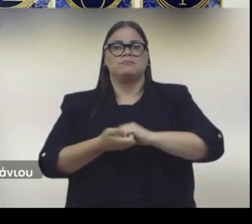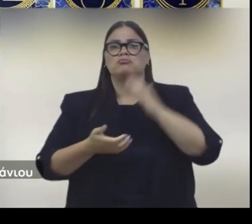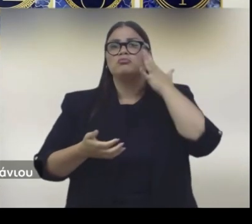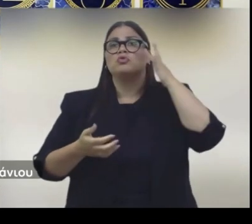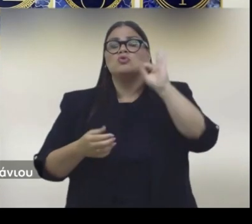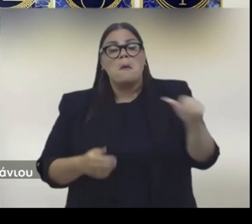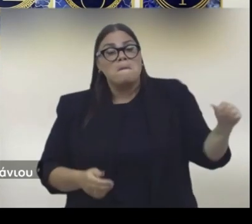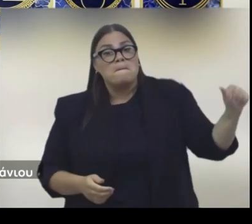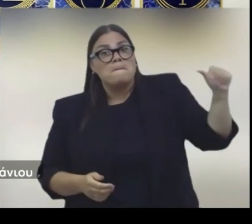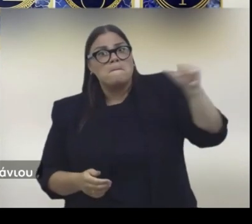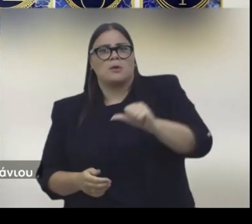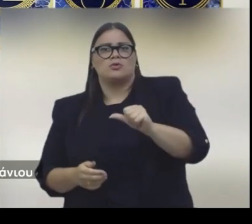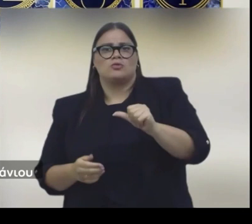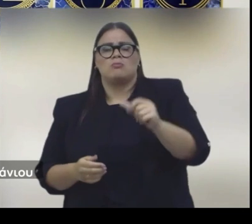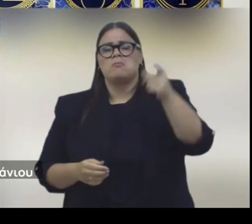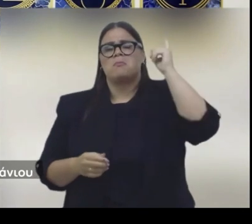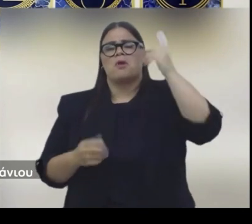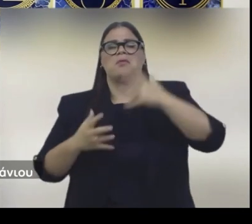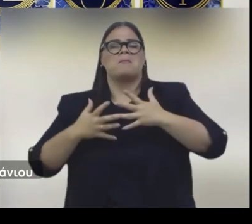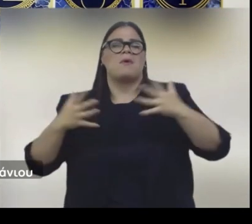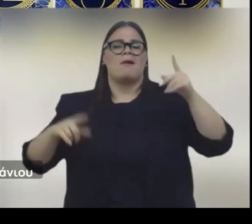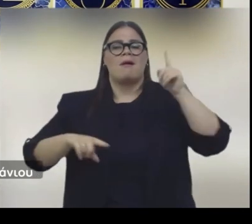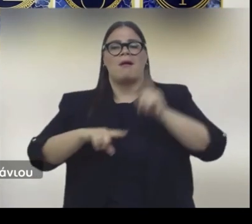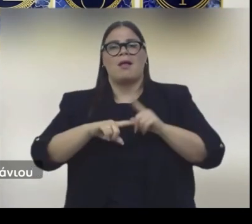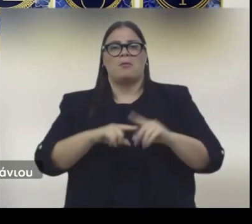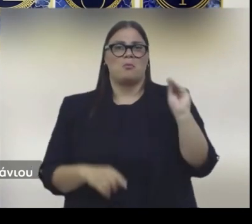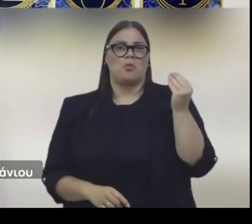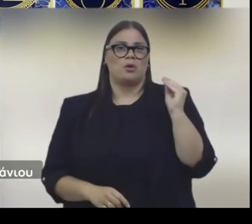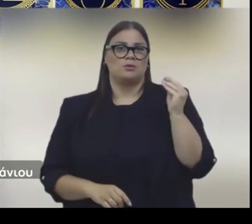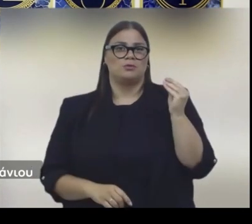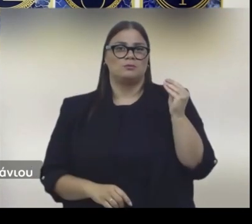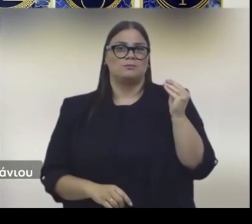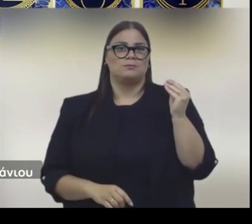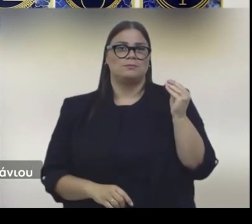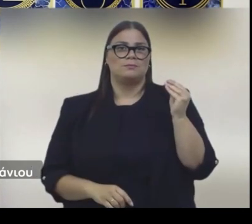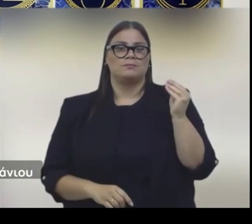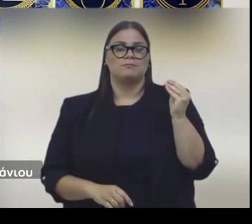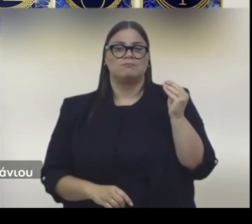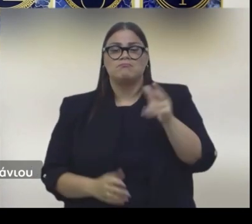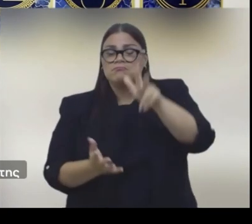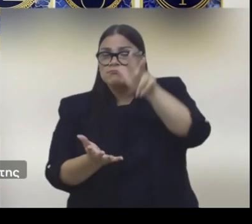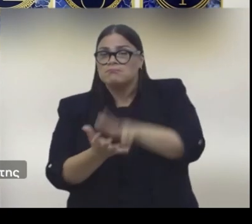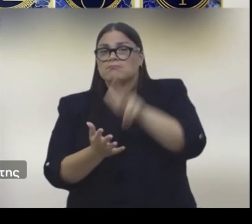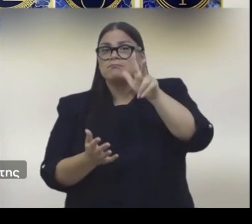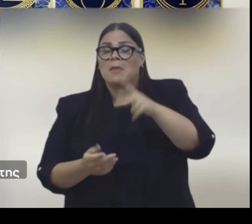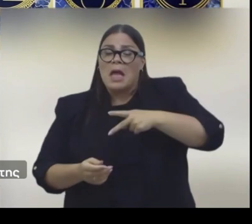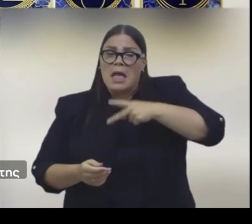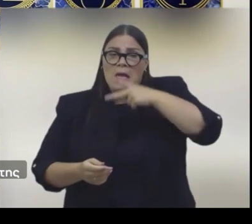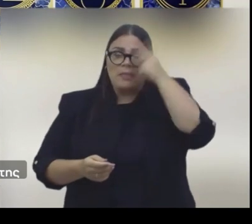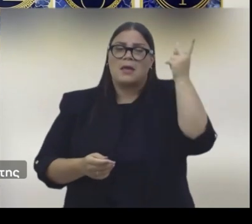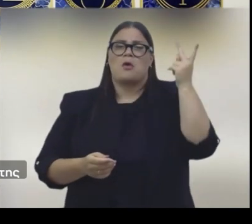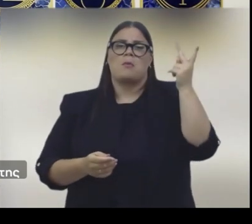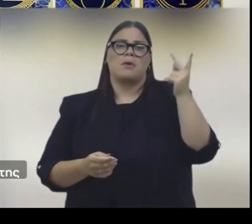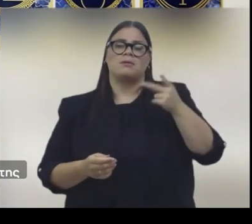για την αναβίωση του τεράστιου μοναδικού Ελλάνιου πολιτισμού μας και την κατοχήρωση